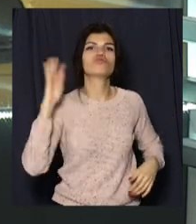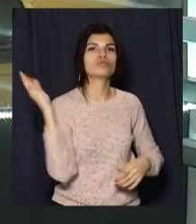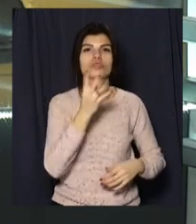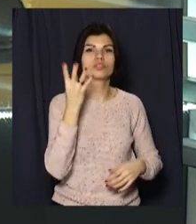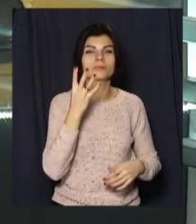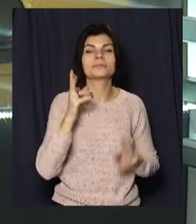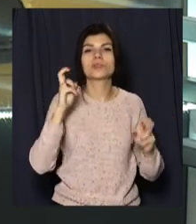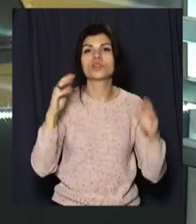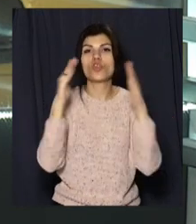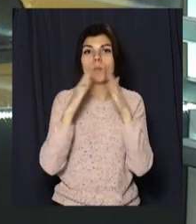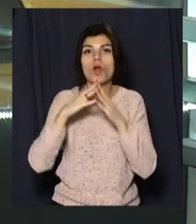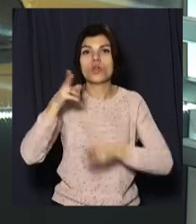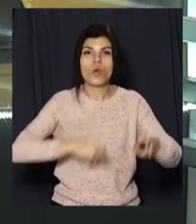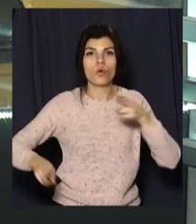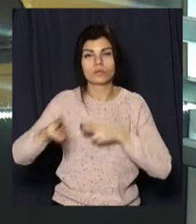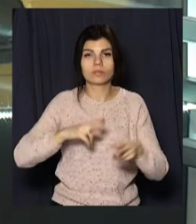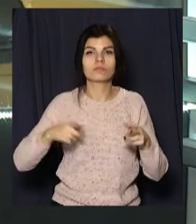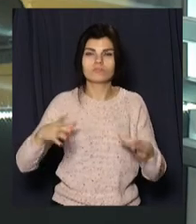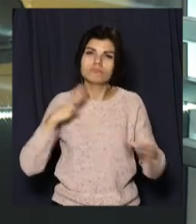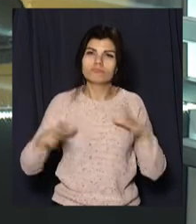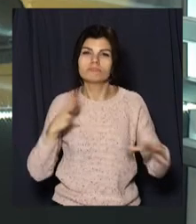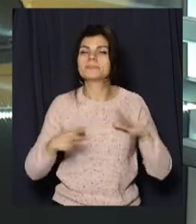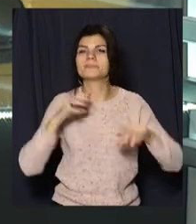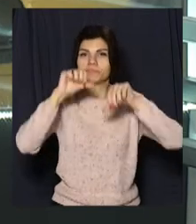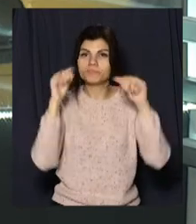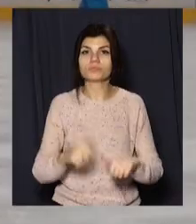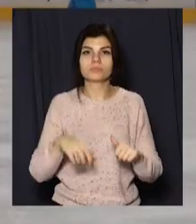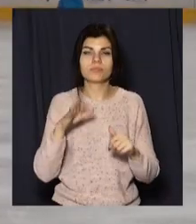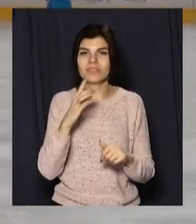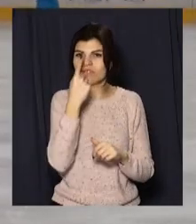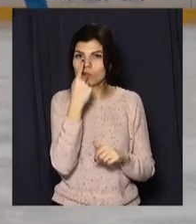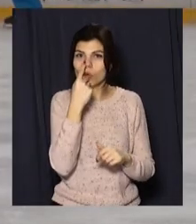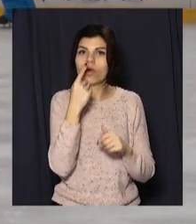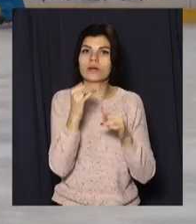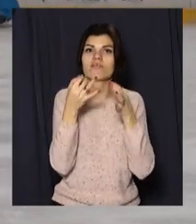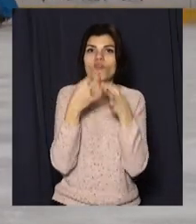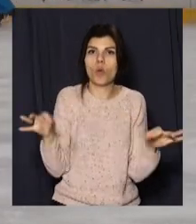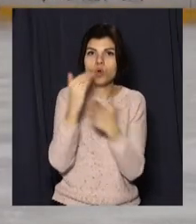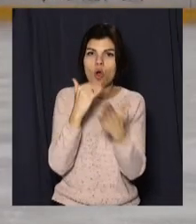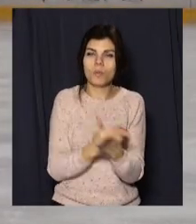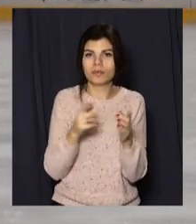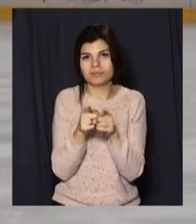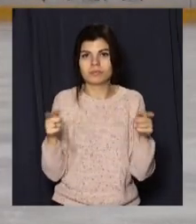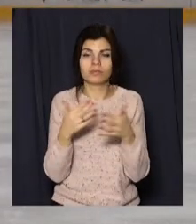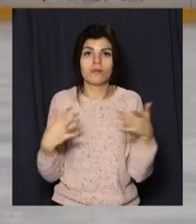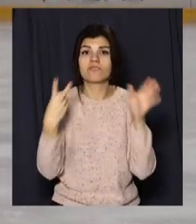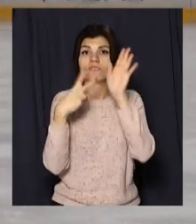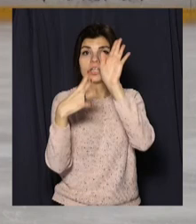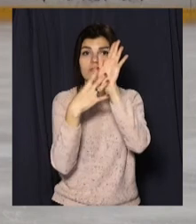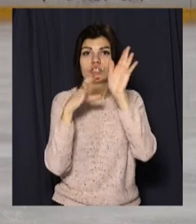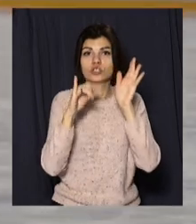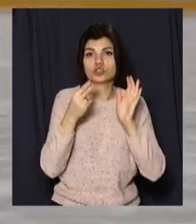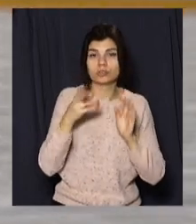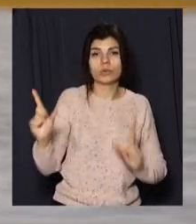Наразі на домашній людовій арені вони відшліфовують останні штрихи в короткій і довільній програмах. Вже 29 січня